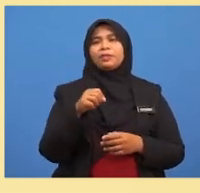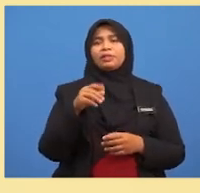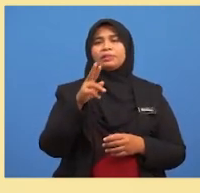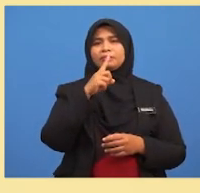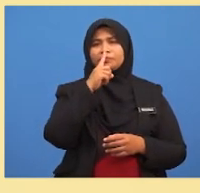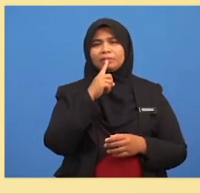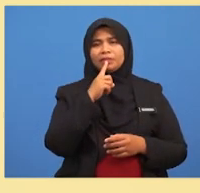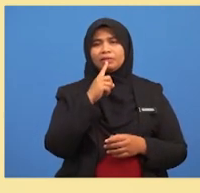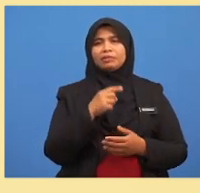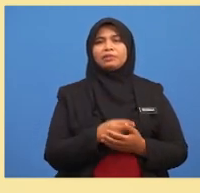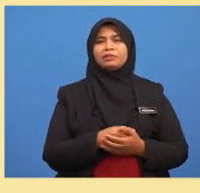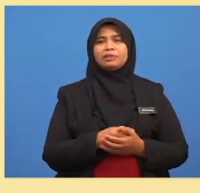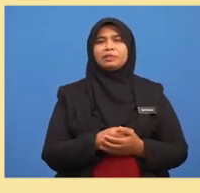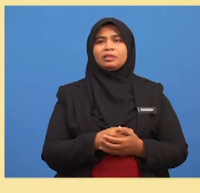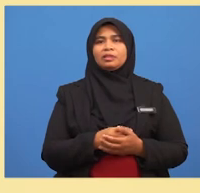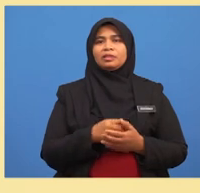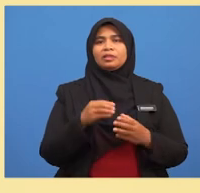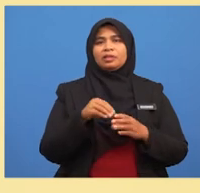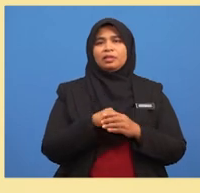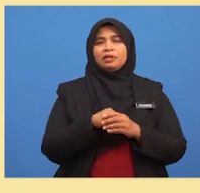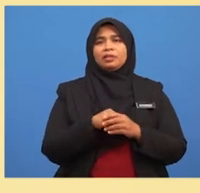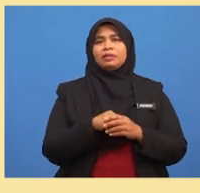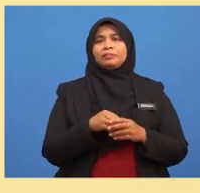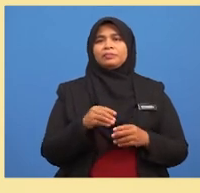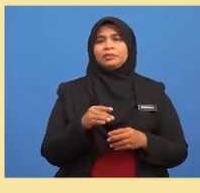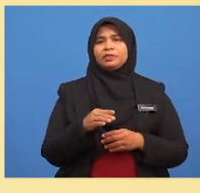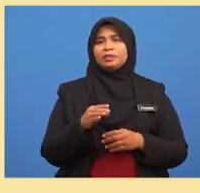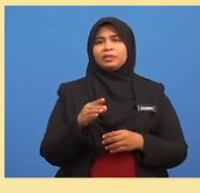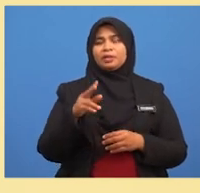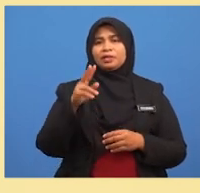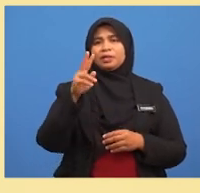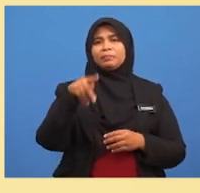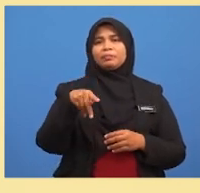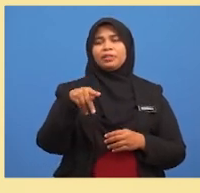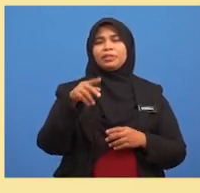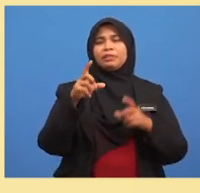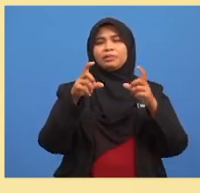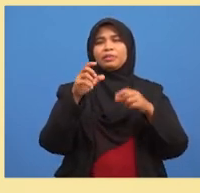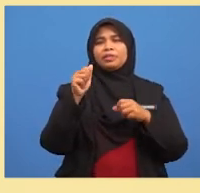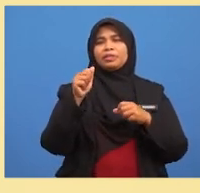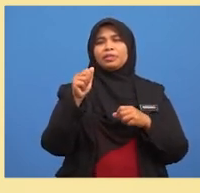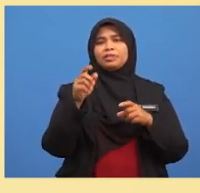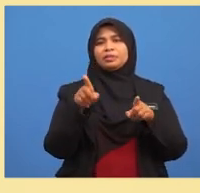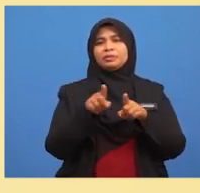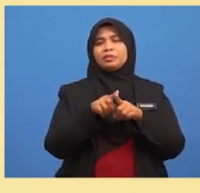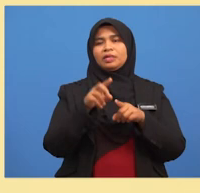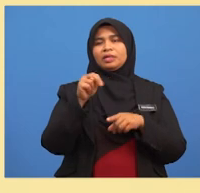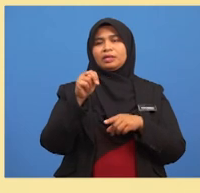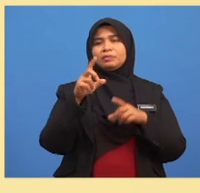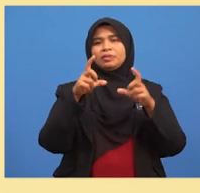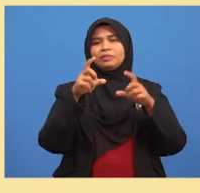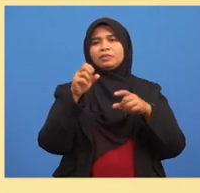ruang sampel N dalam kurungan S sama dengan 6 tambah 3 tambah X